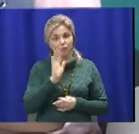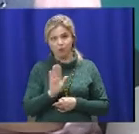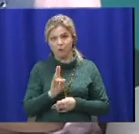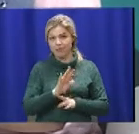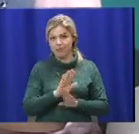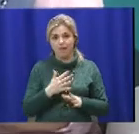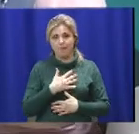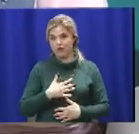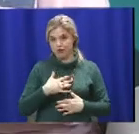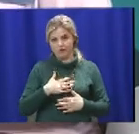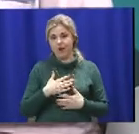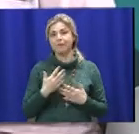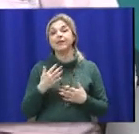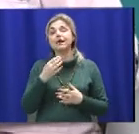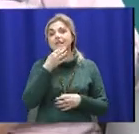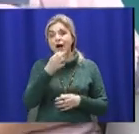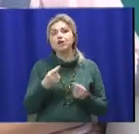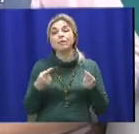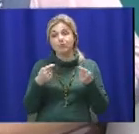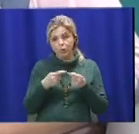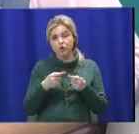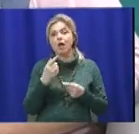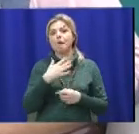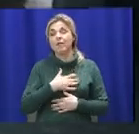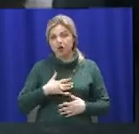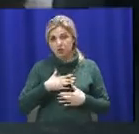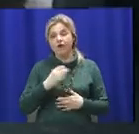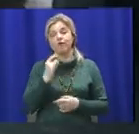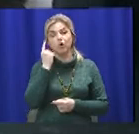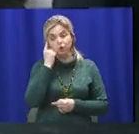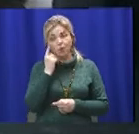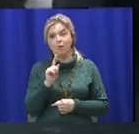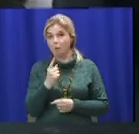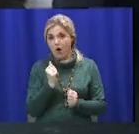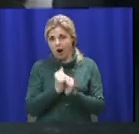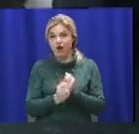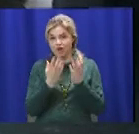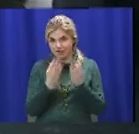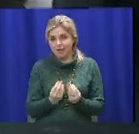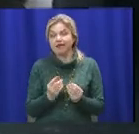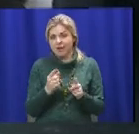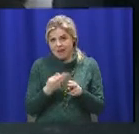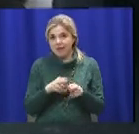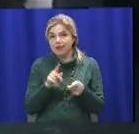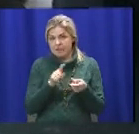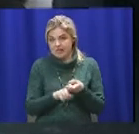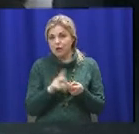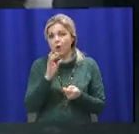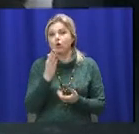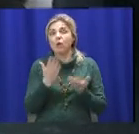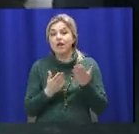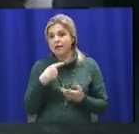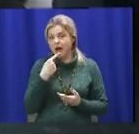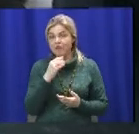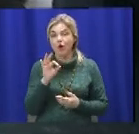переживаємо. Скажемо так, ми наверняка і думаємо, переживаємо, тому що ми з цим сталкиваємося, але якщо ми говоримо о реформуванні,